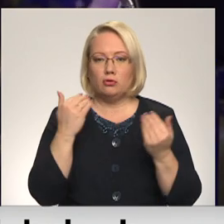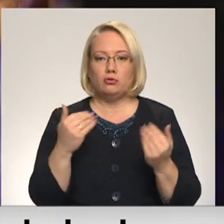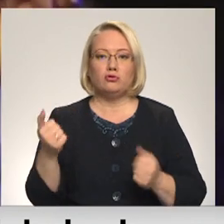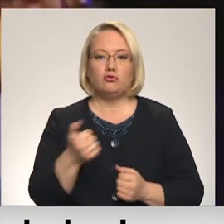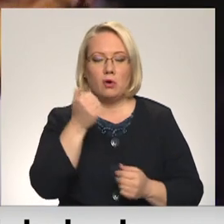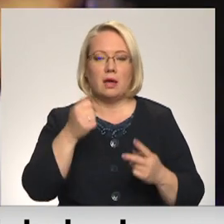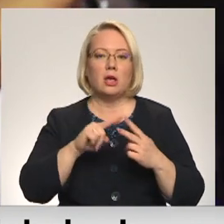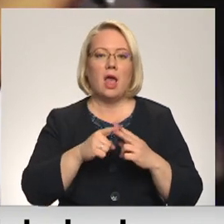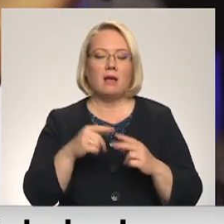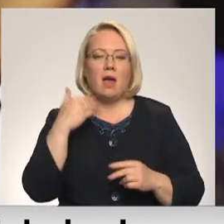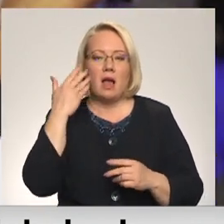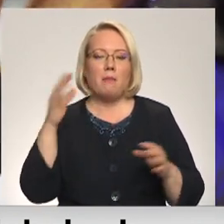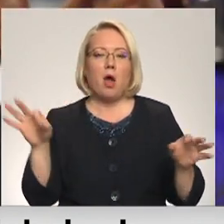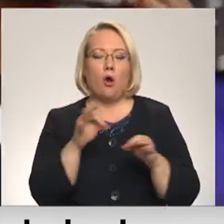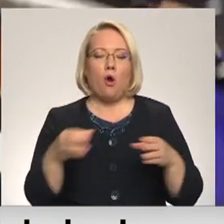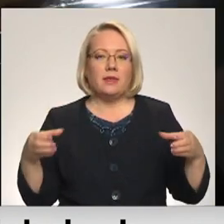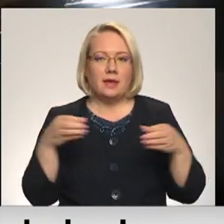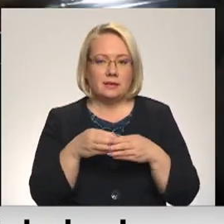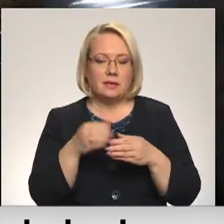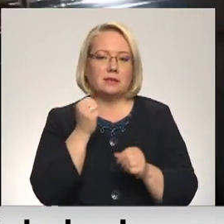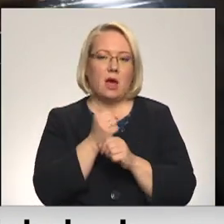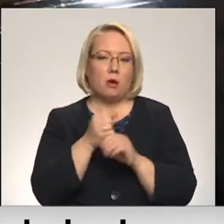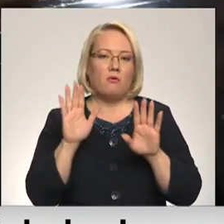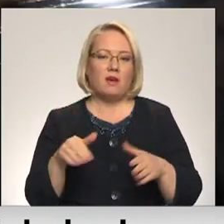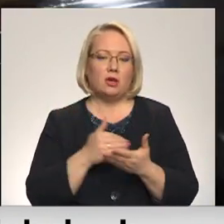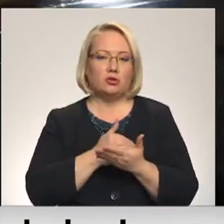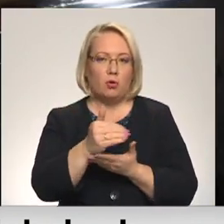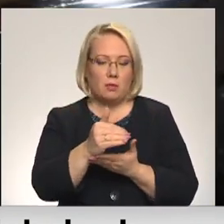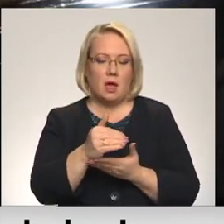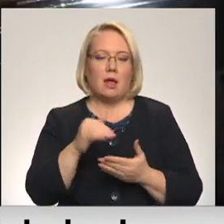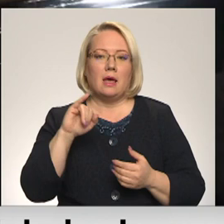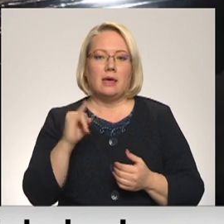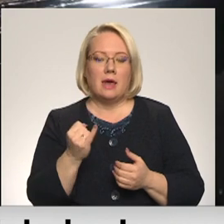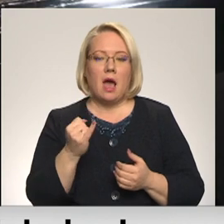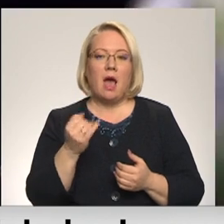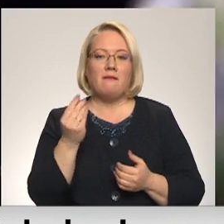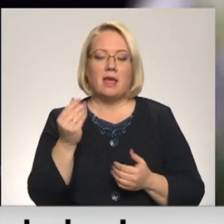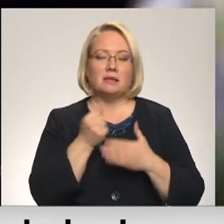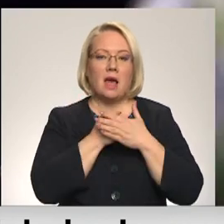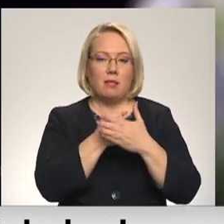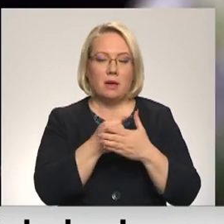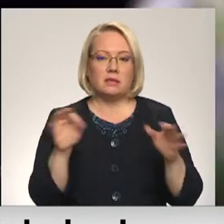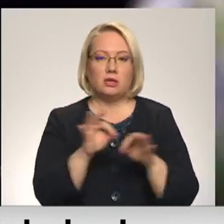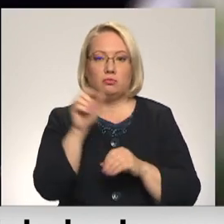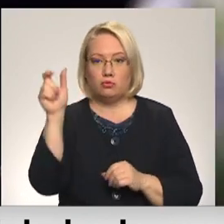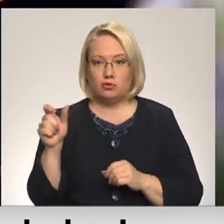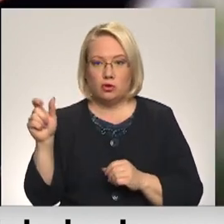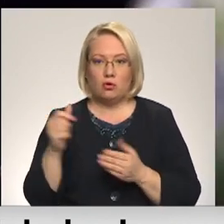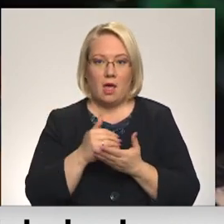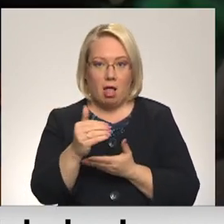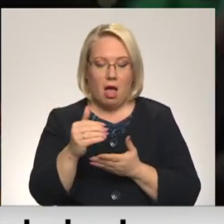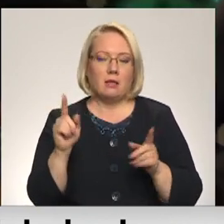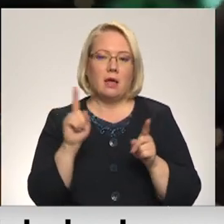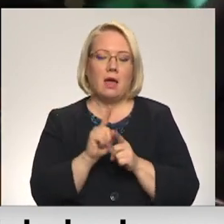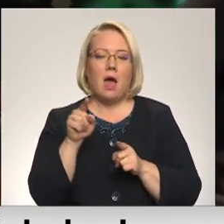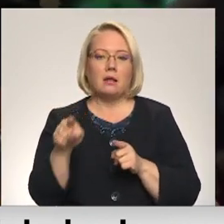Jaugavas kameroķestrs varēs darbu turpināt. Ja ministrī turpināšot finansiālāt balstīt mūziķus, vistīcimāk ar šādām